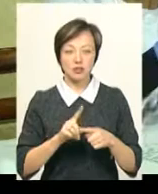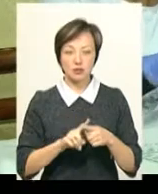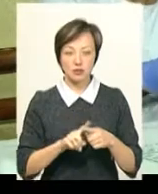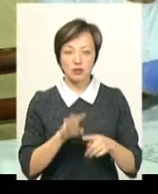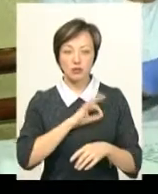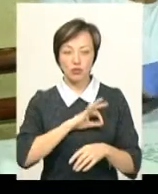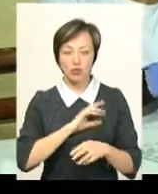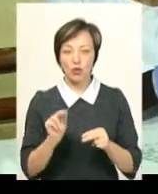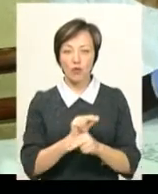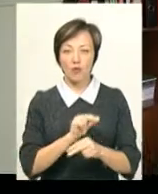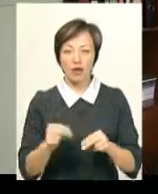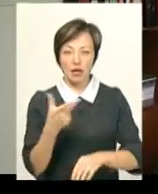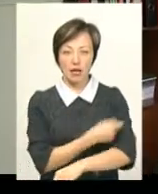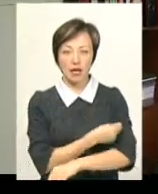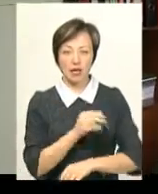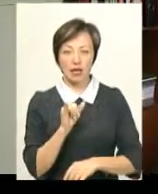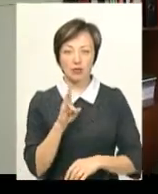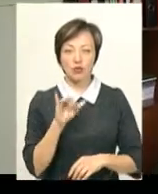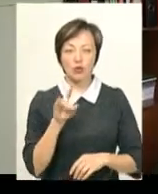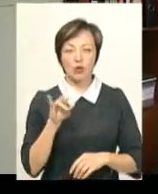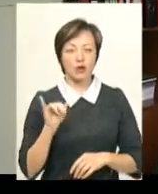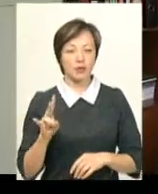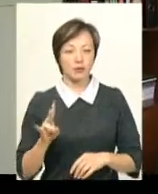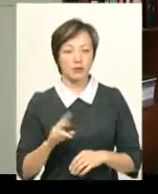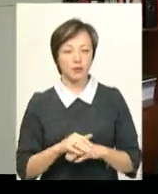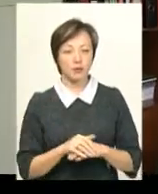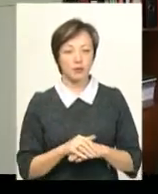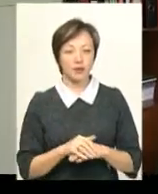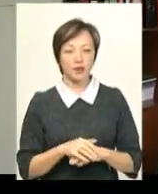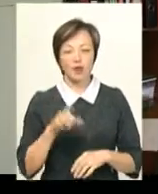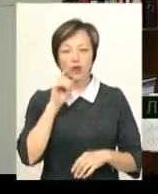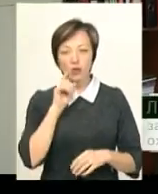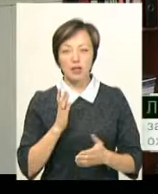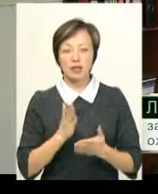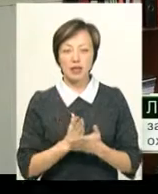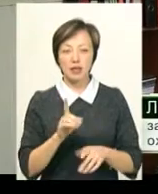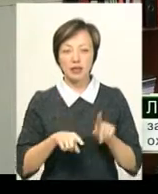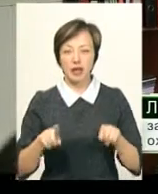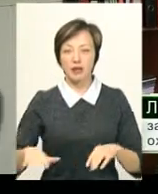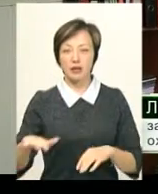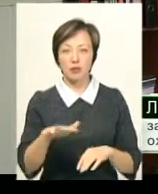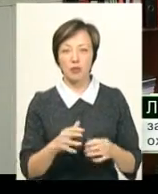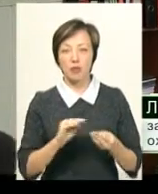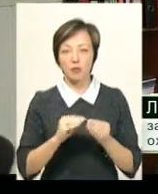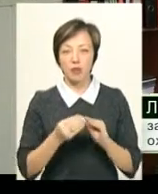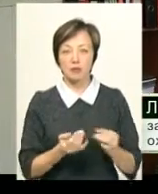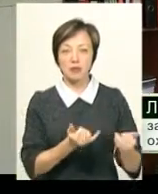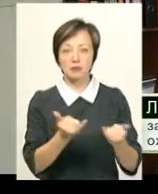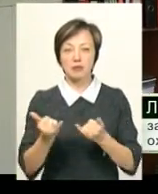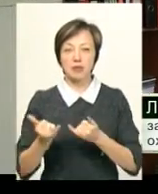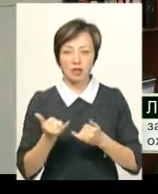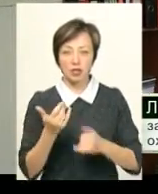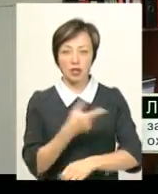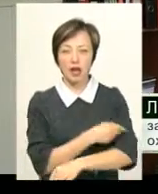лікування препаратом інсулін. В Україні є на деяких територіях проблеми з забезпеченням препаратом